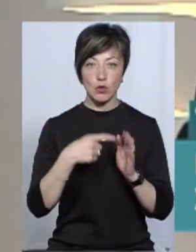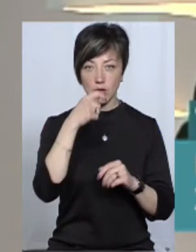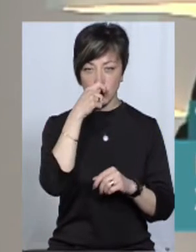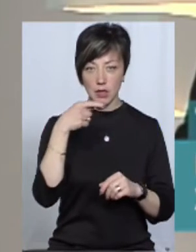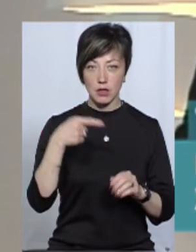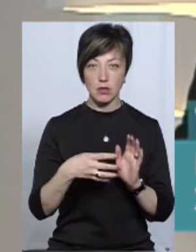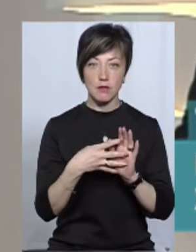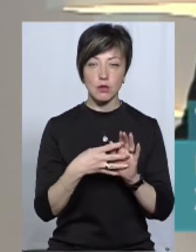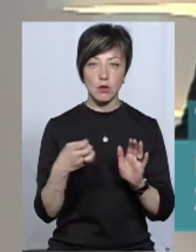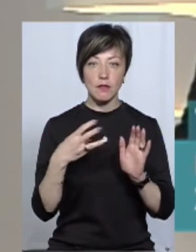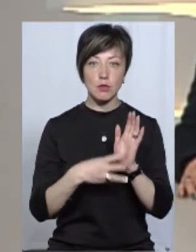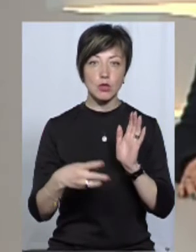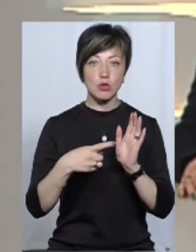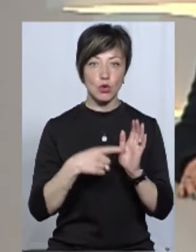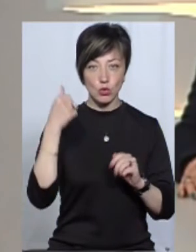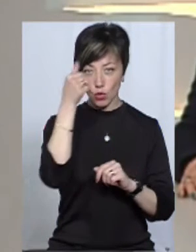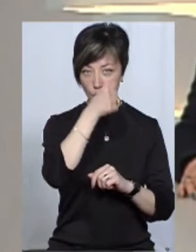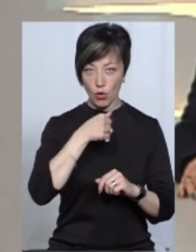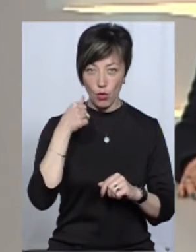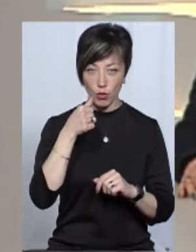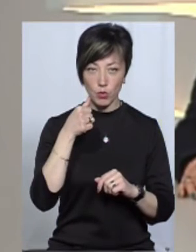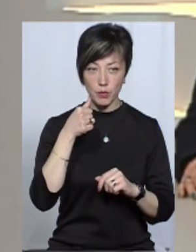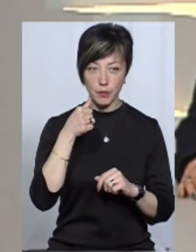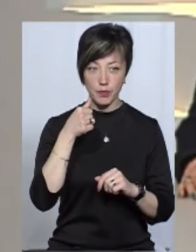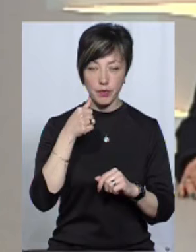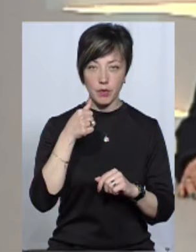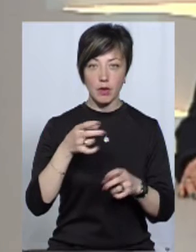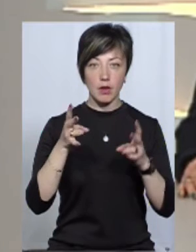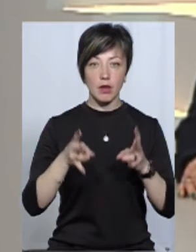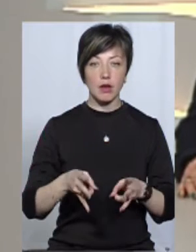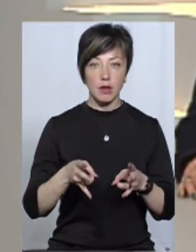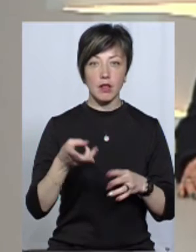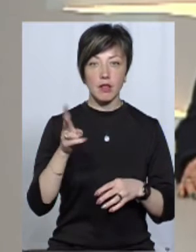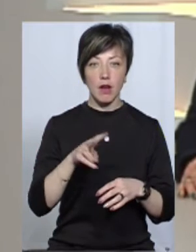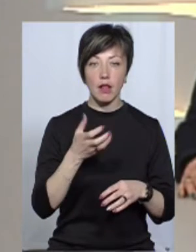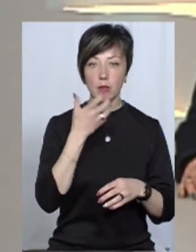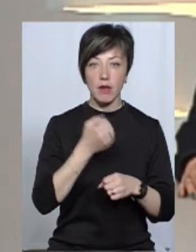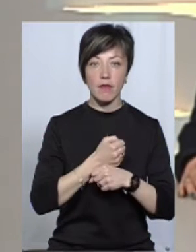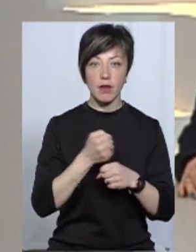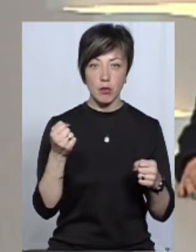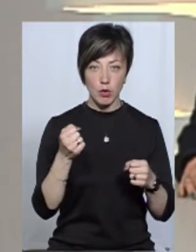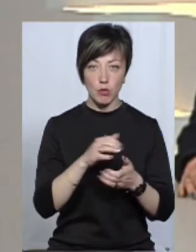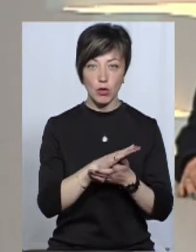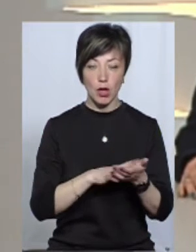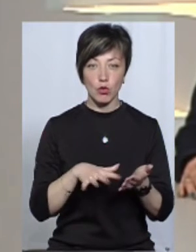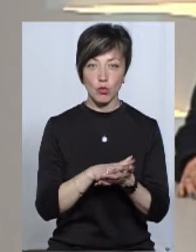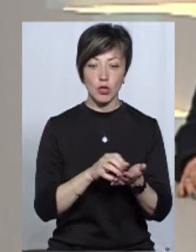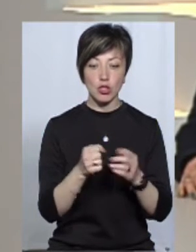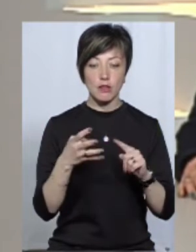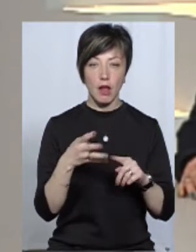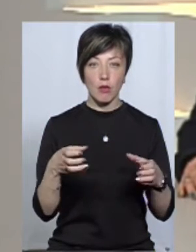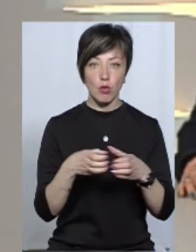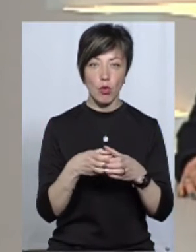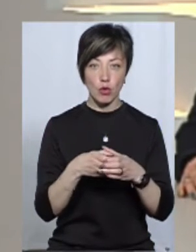квітня 1986 року два теплові вибухи і подальше руйнування